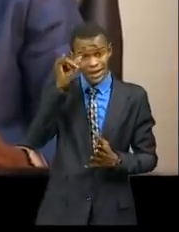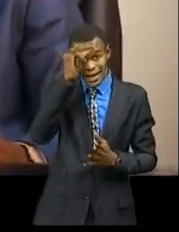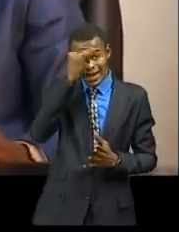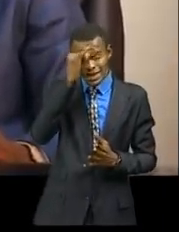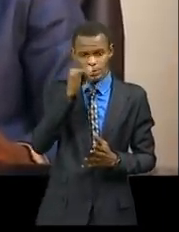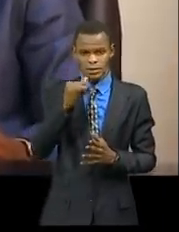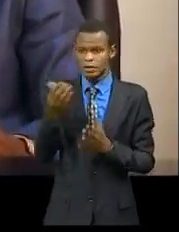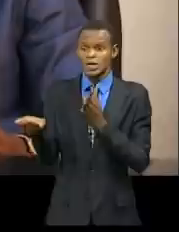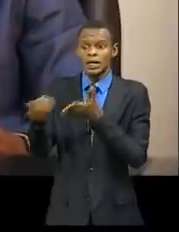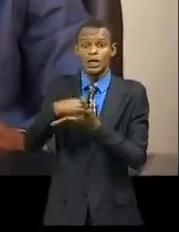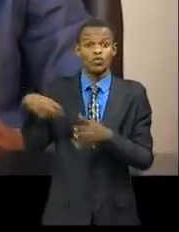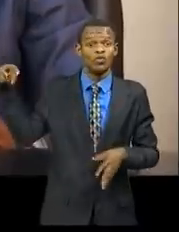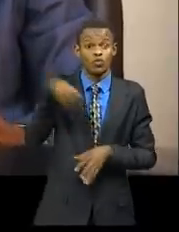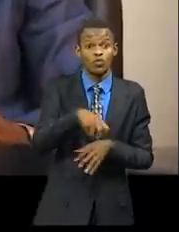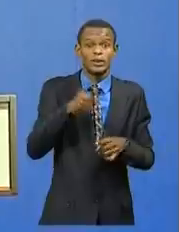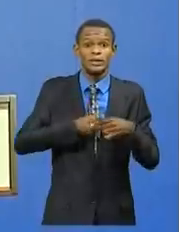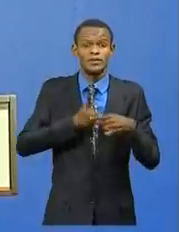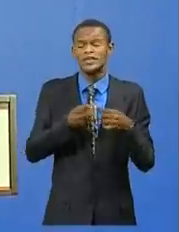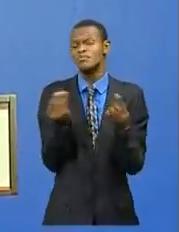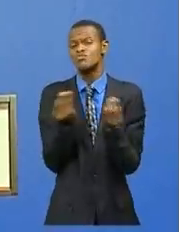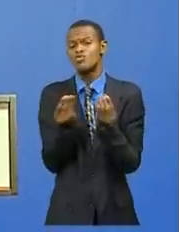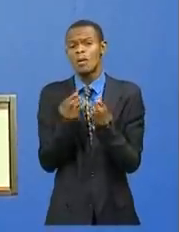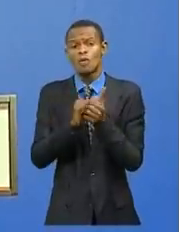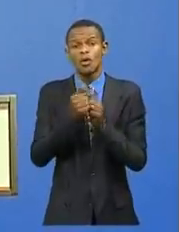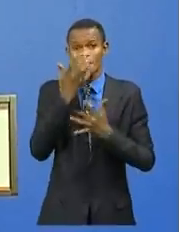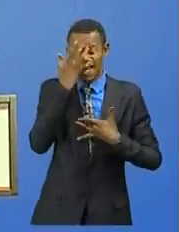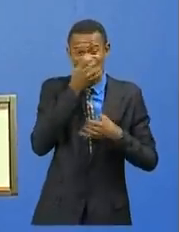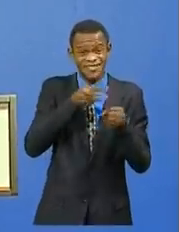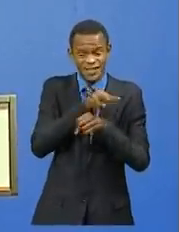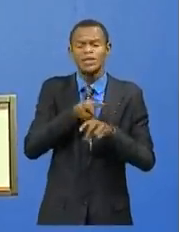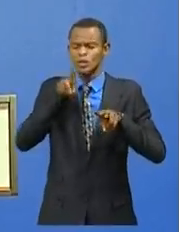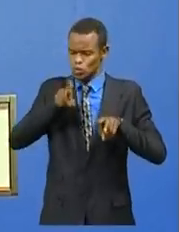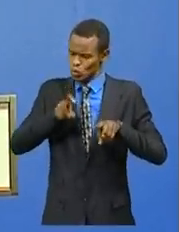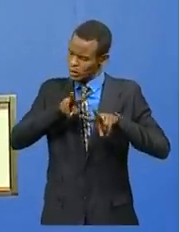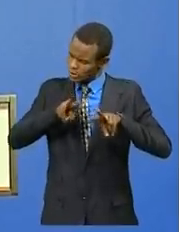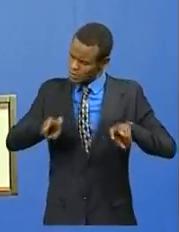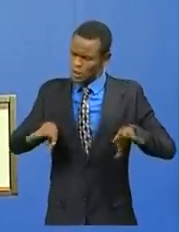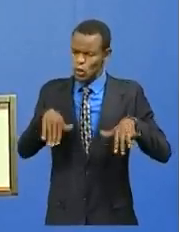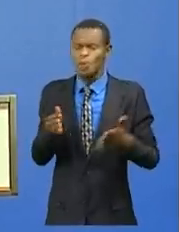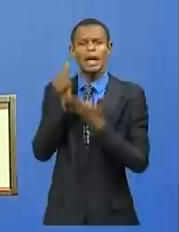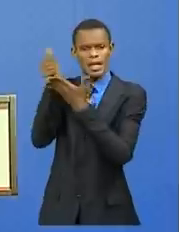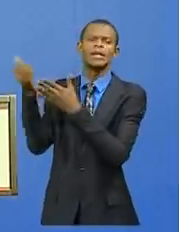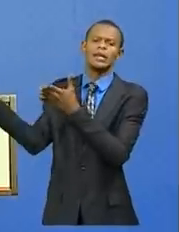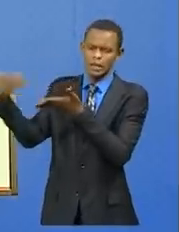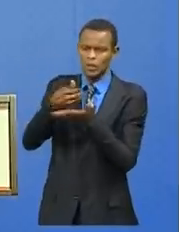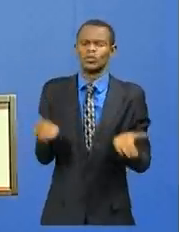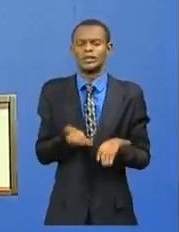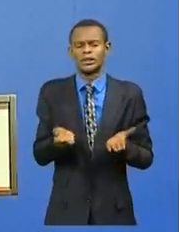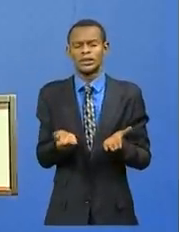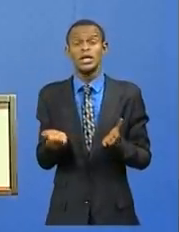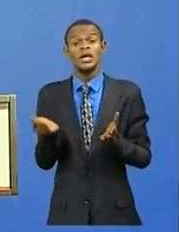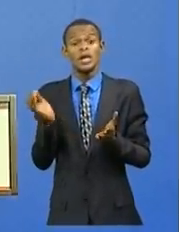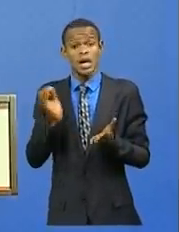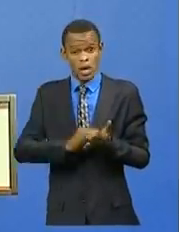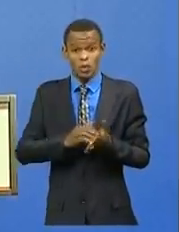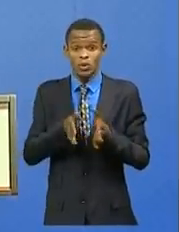et de ceux qui n'y ont plus rien à faire. Le lancement par le gouvernement d'un vibrant appel aux Congolais en